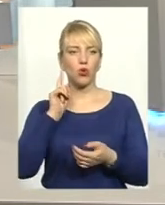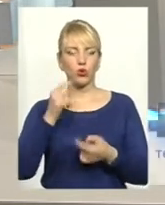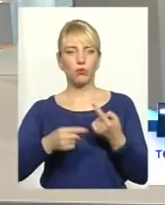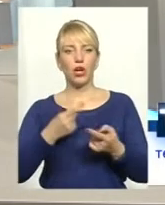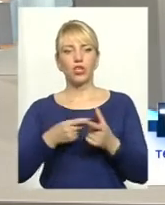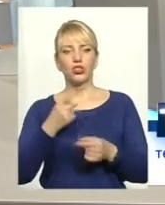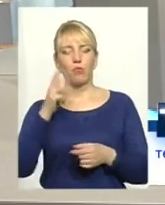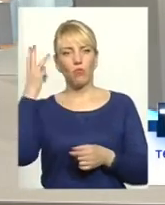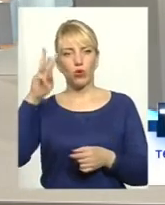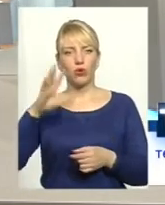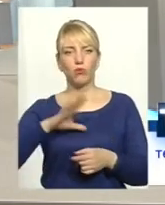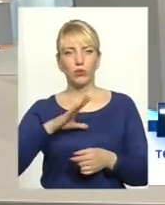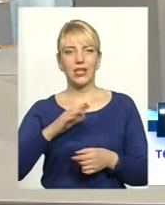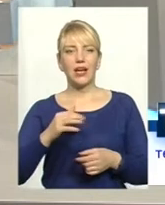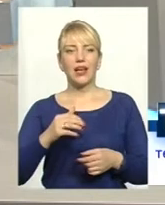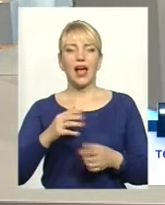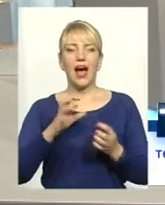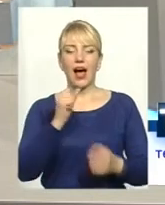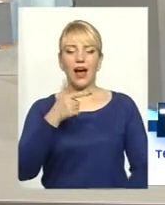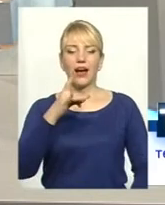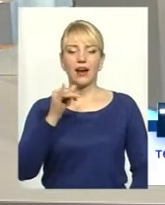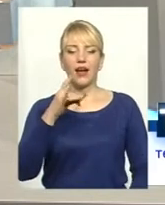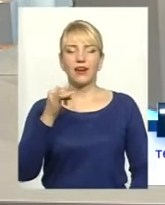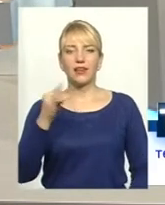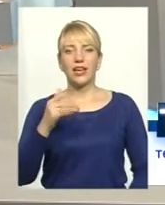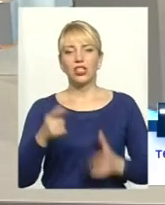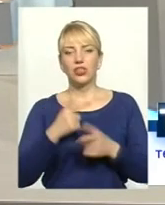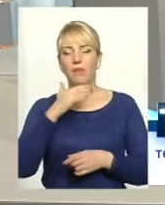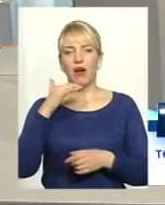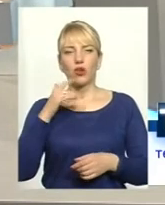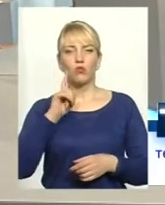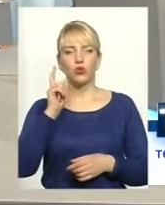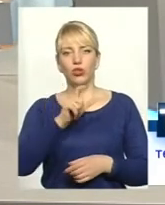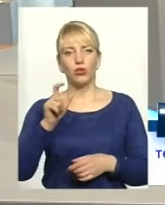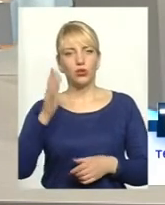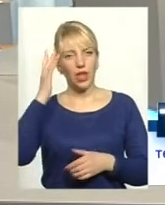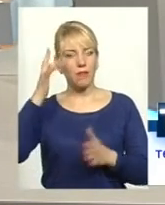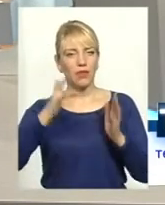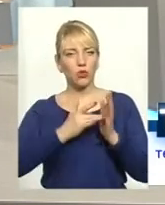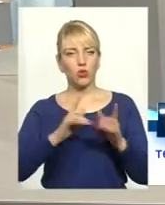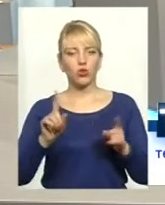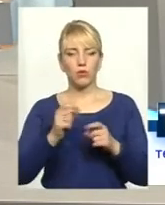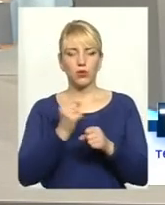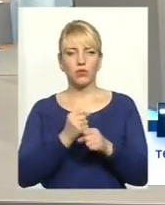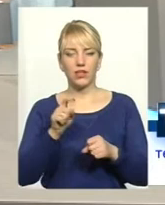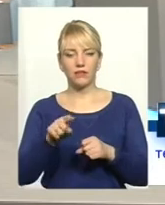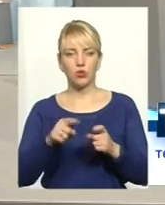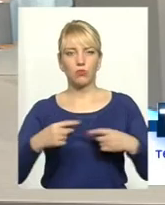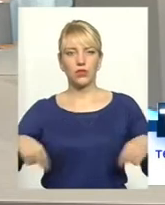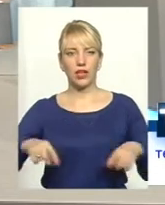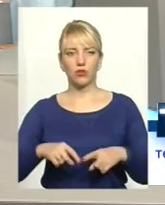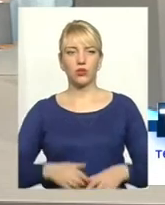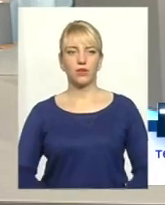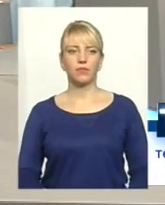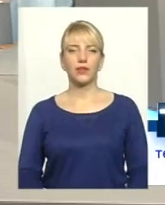модно насправді сьогодні бути аграрієм? Чи багато молодих людей взагалі задаються метою в цьому секторі саме працювати, розвивати його?